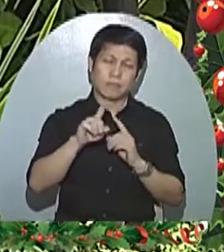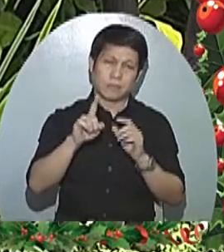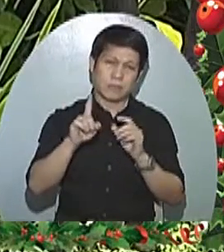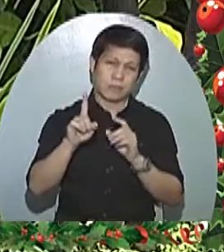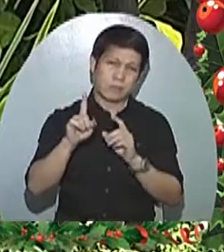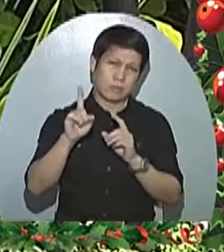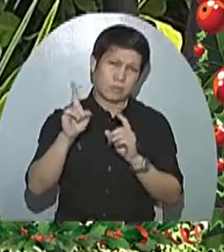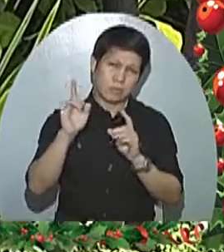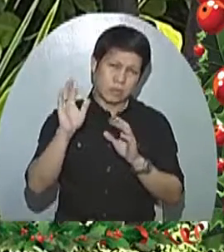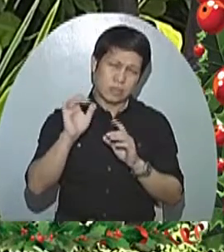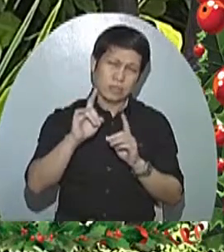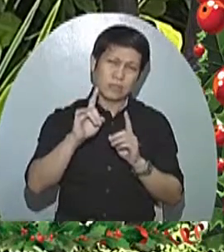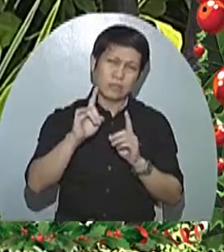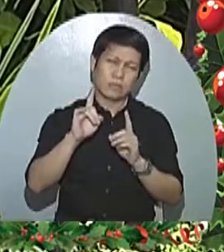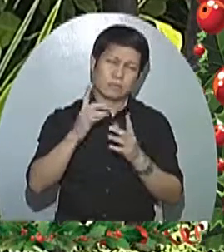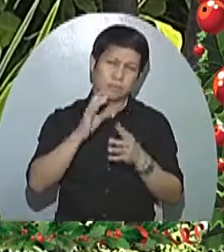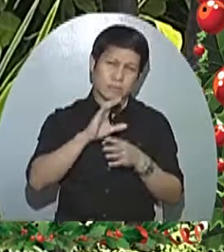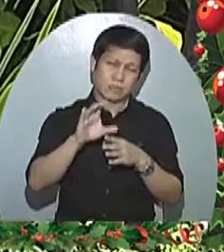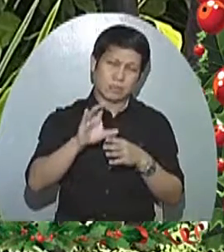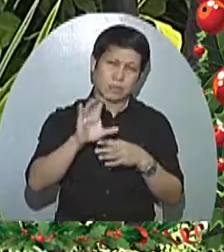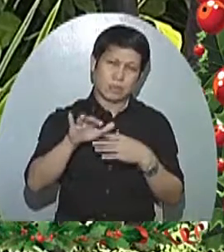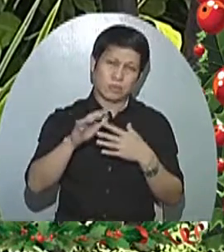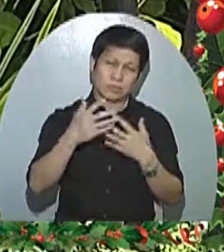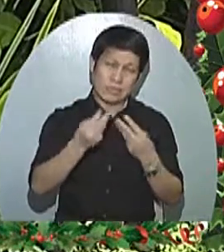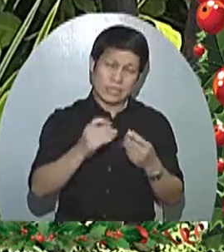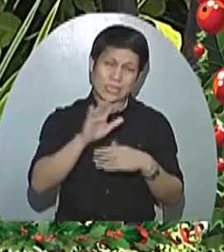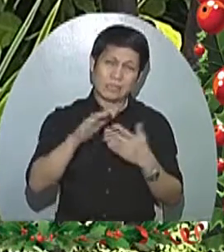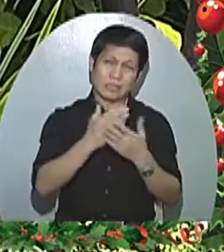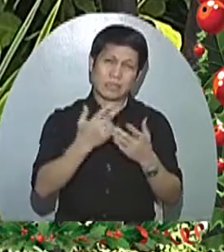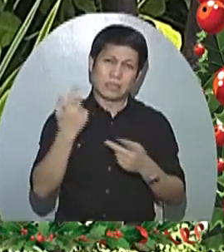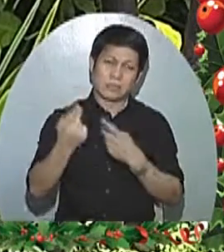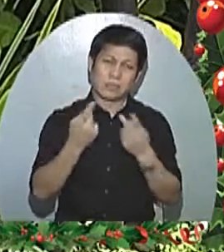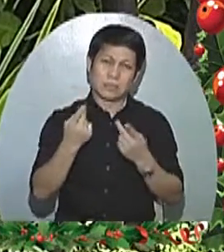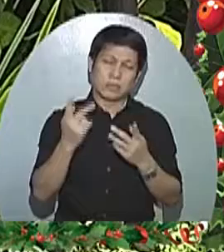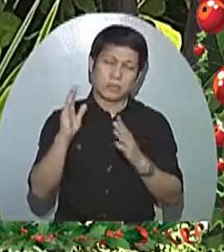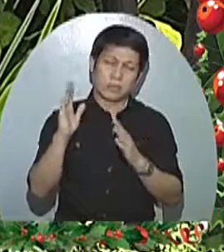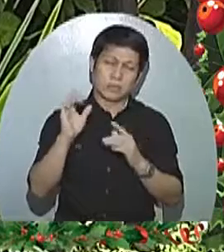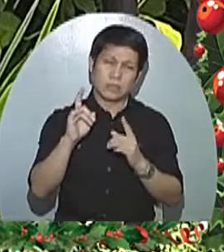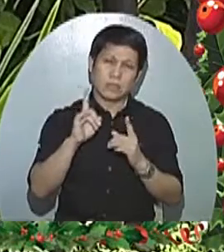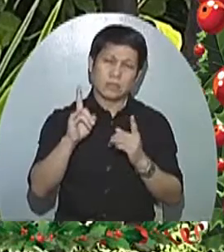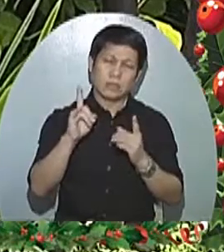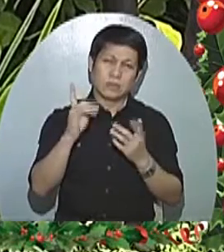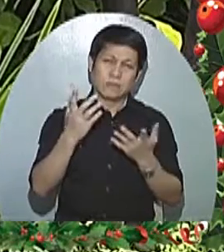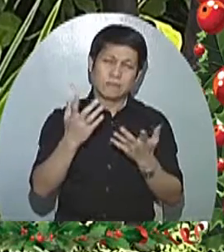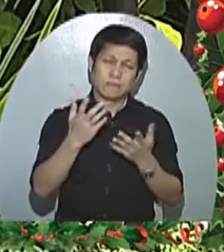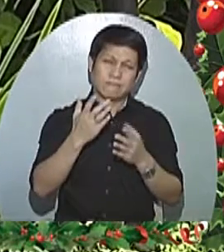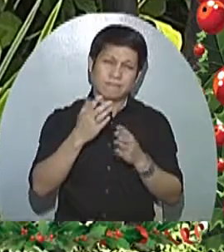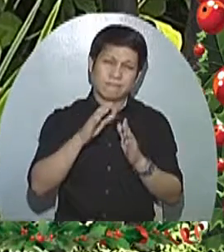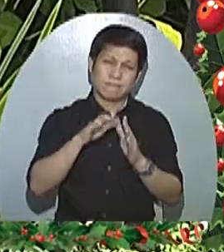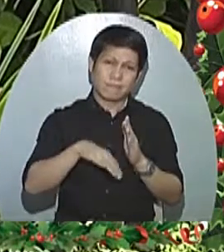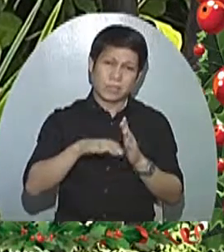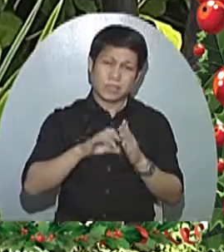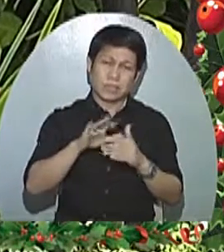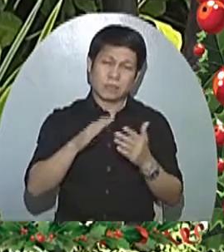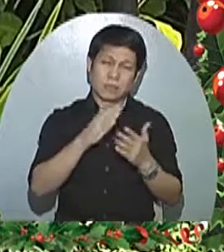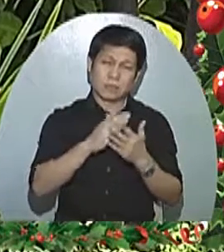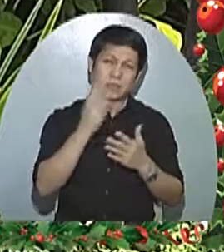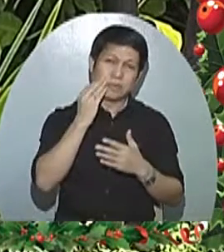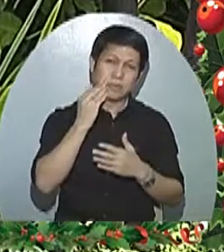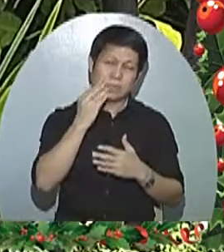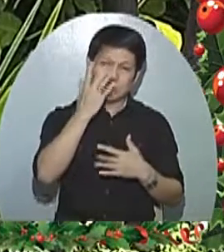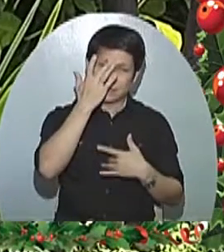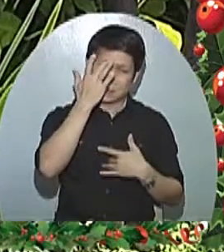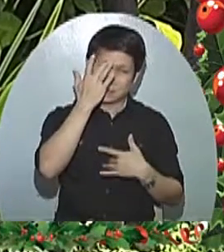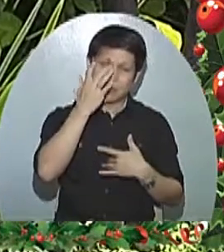Naway madagdagan pa ang bilang ng mga gagraduate sa ating mga batang K-program at mabawasan pa ang bilang ng mga pasyenteng